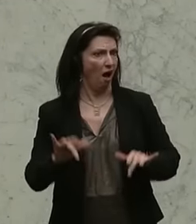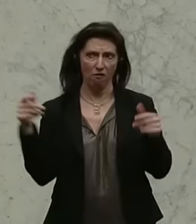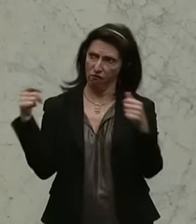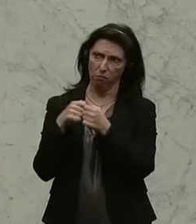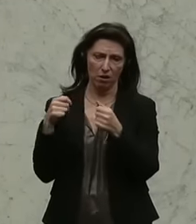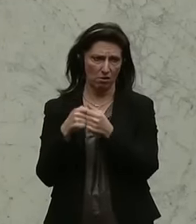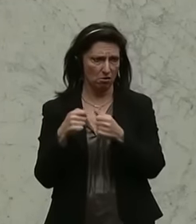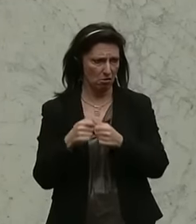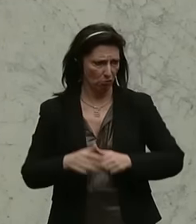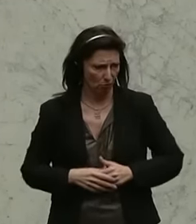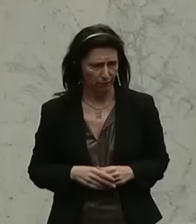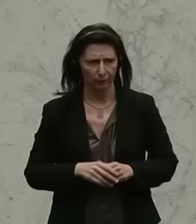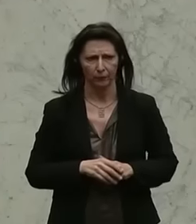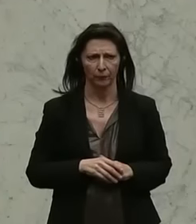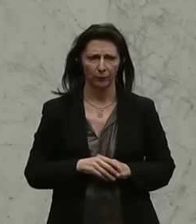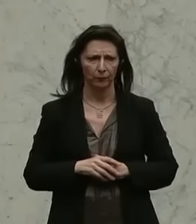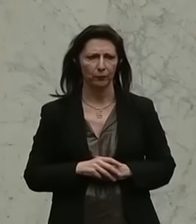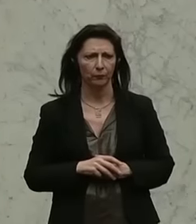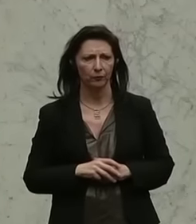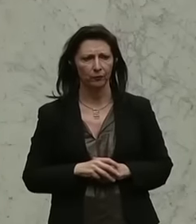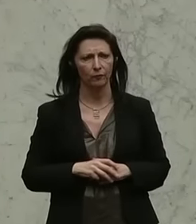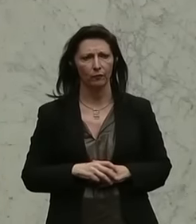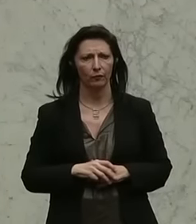sei es gräberische Liebstahl und dergleichen.